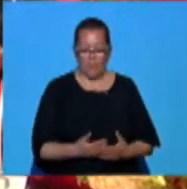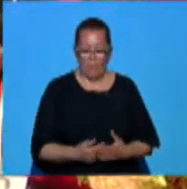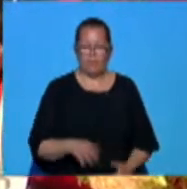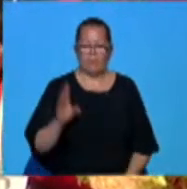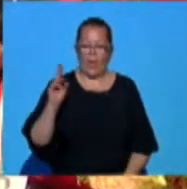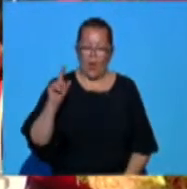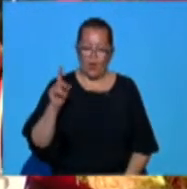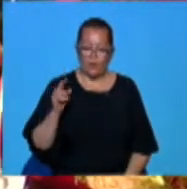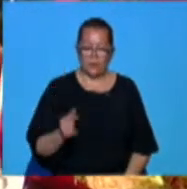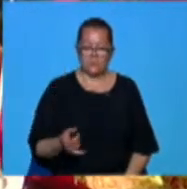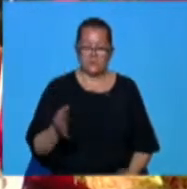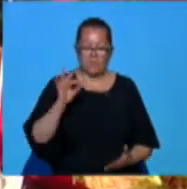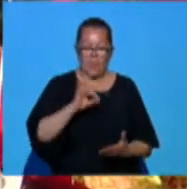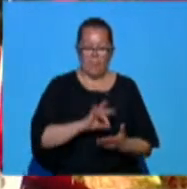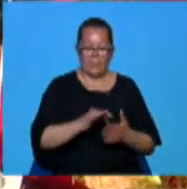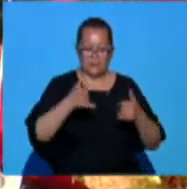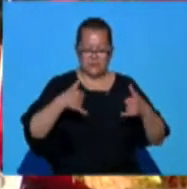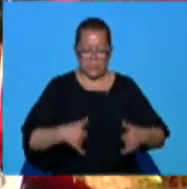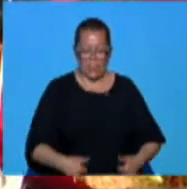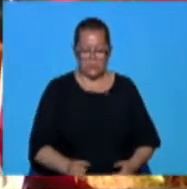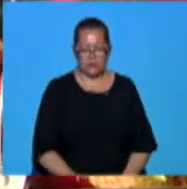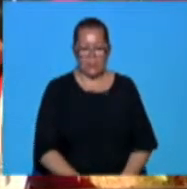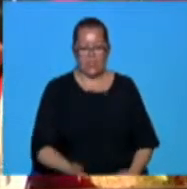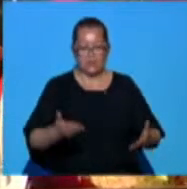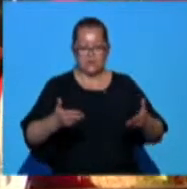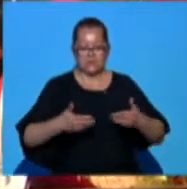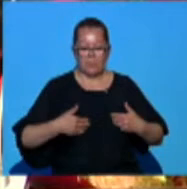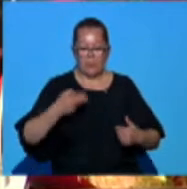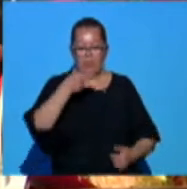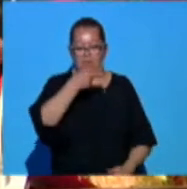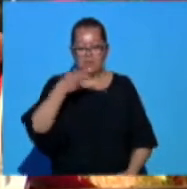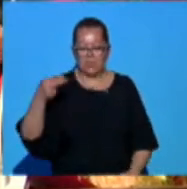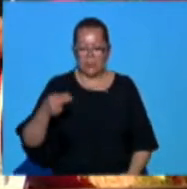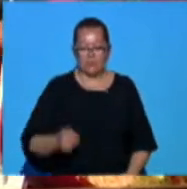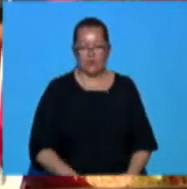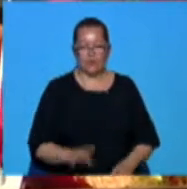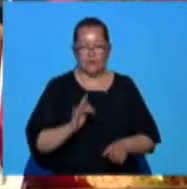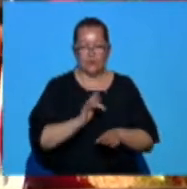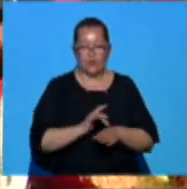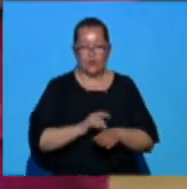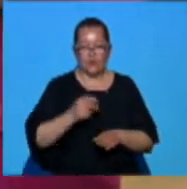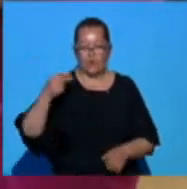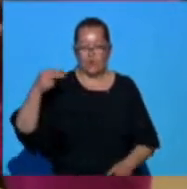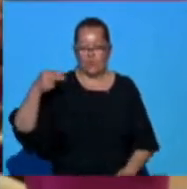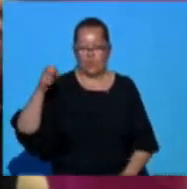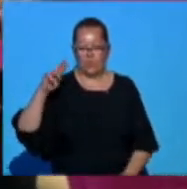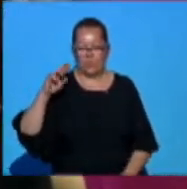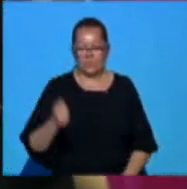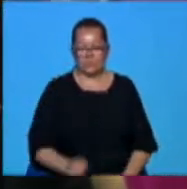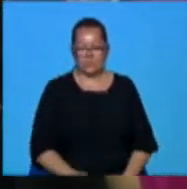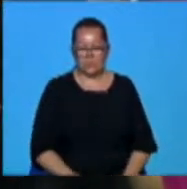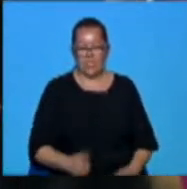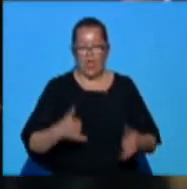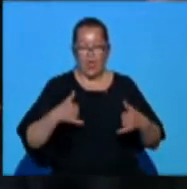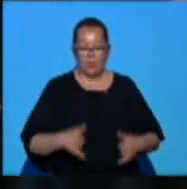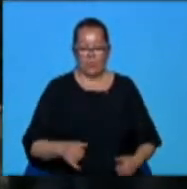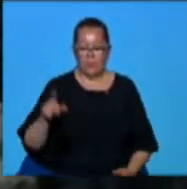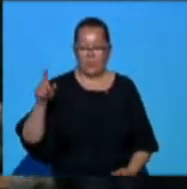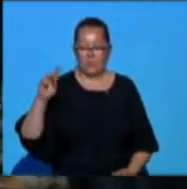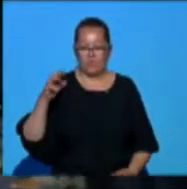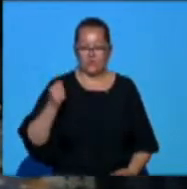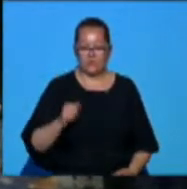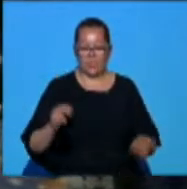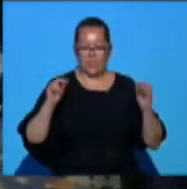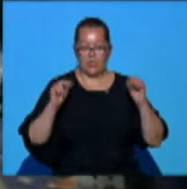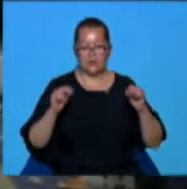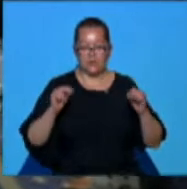de a ne face onoarea să intre în echipa noastră. Mircea Lucescu antrenează în prezent formația ucrainiană Dinamo